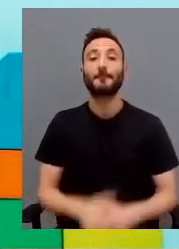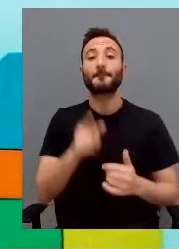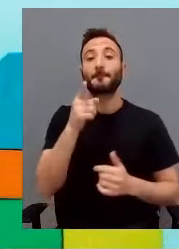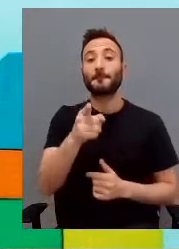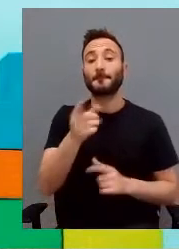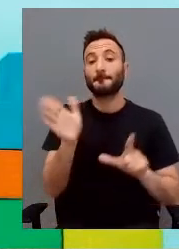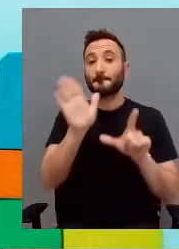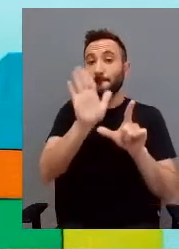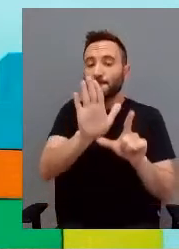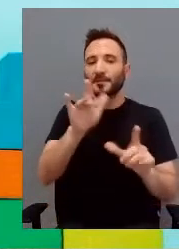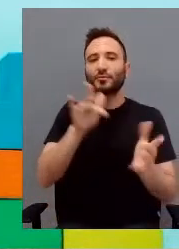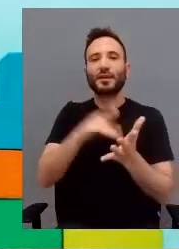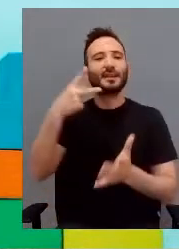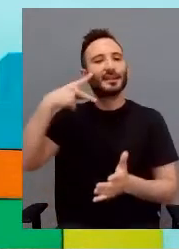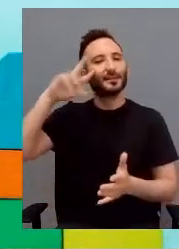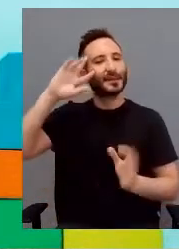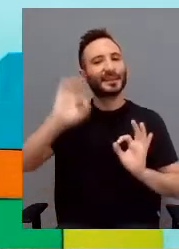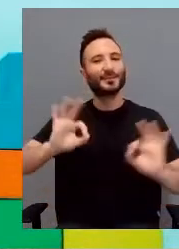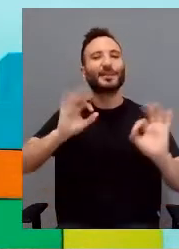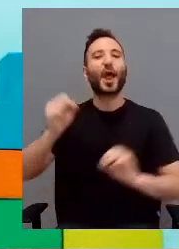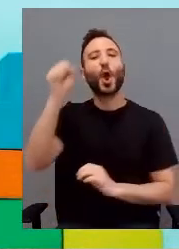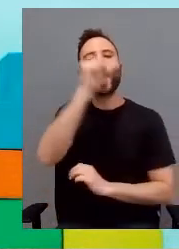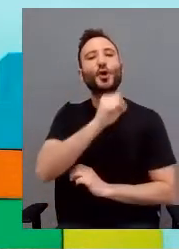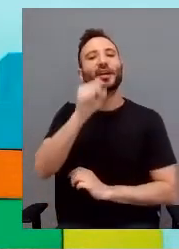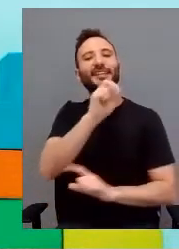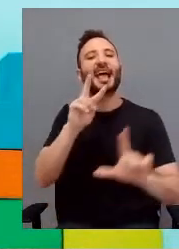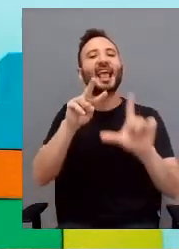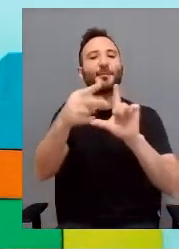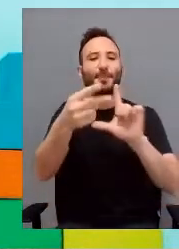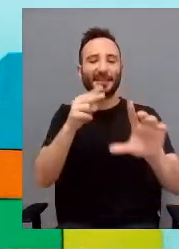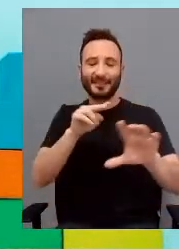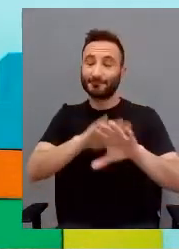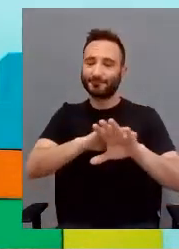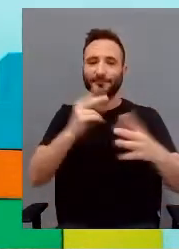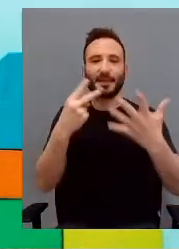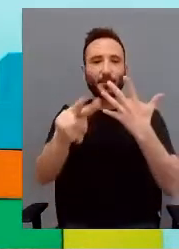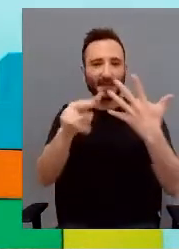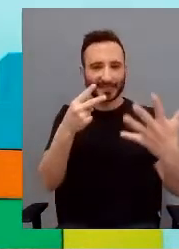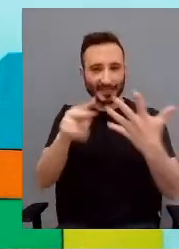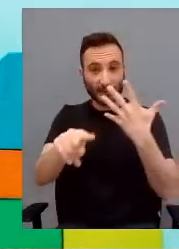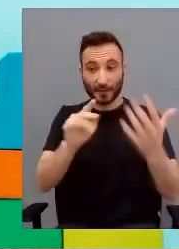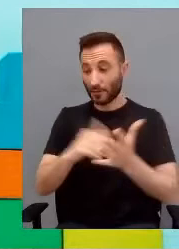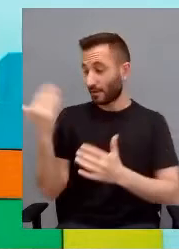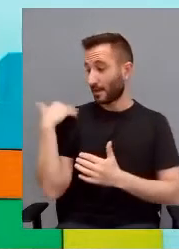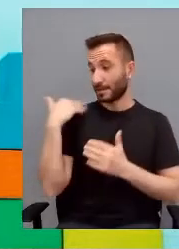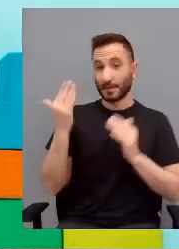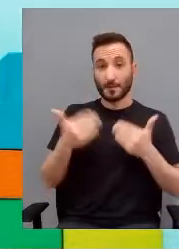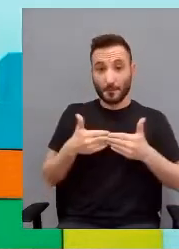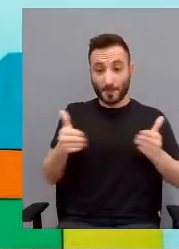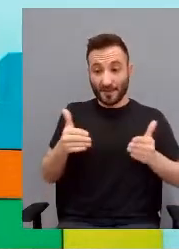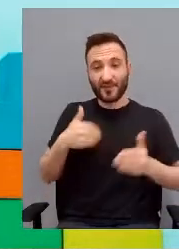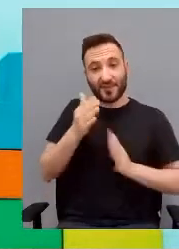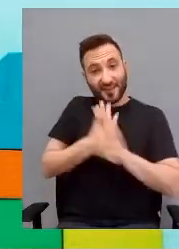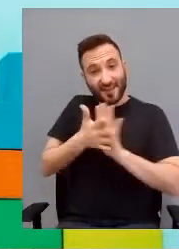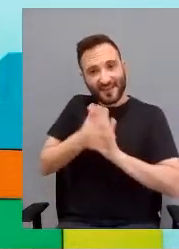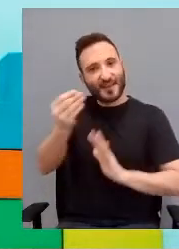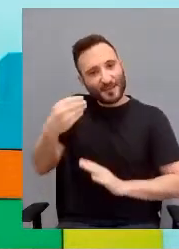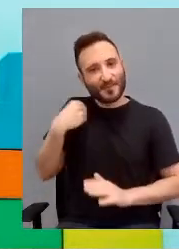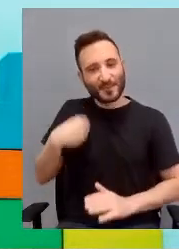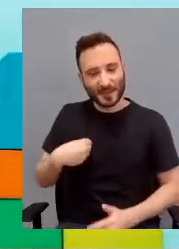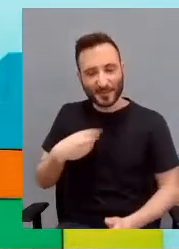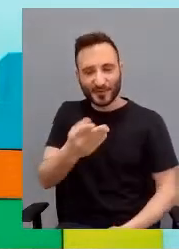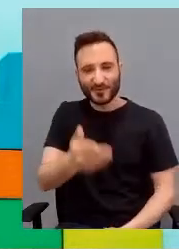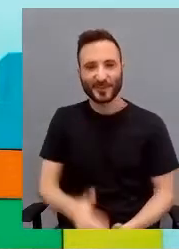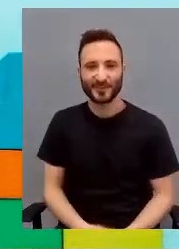'esperienza dell'orchestra invisibile che Iaos aveva anticipato al petino della ponentia cioè ogni venerdì